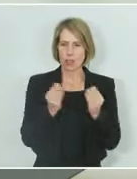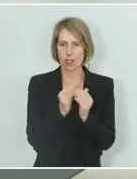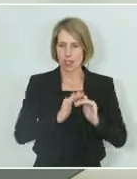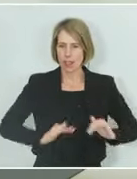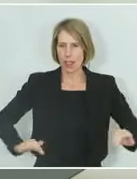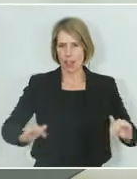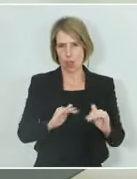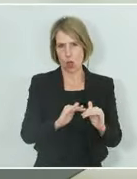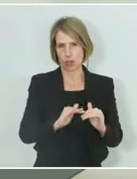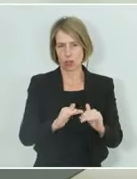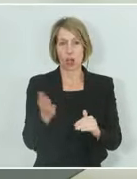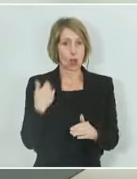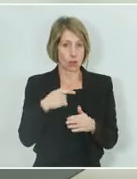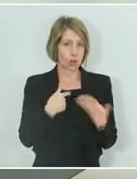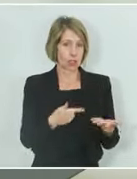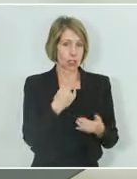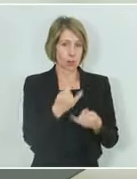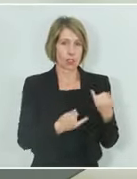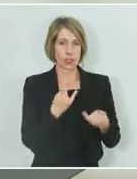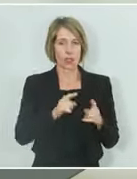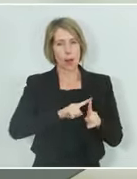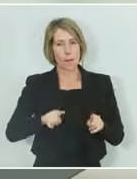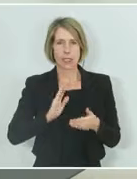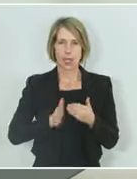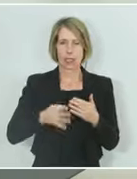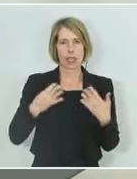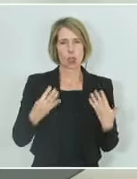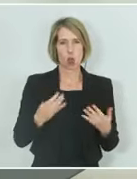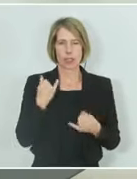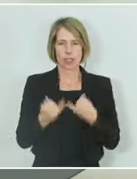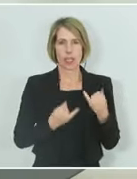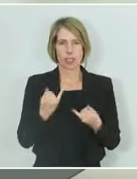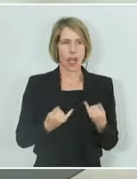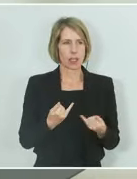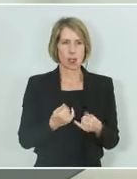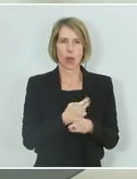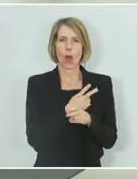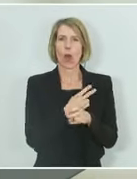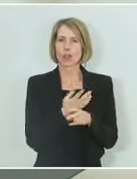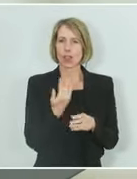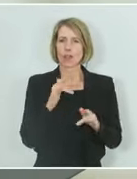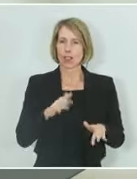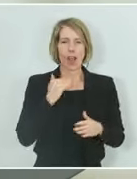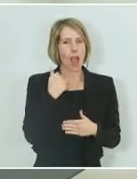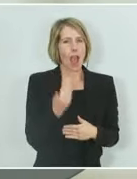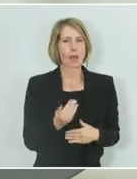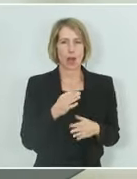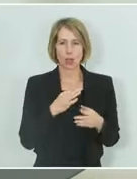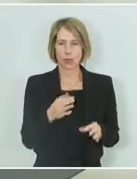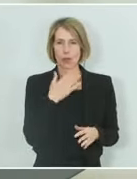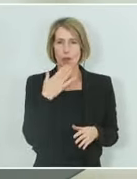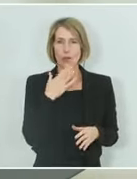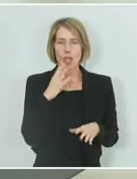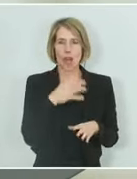70er Jahren an bis zu Ende der 90er Jahre war Österreich die Heimat für viele unserer Bürgerinnen und Bürger,